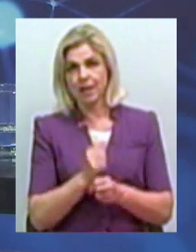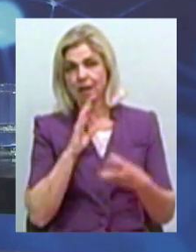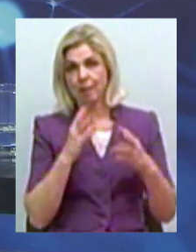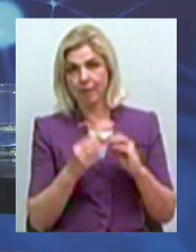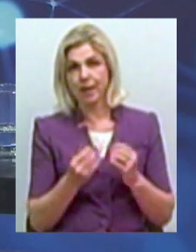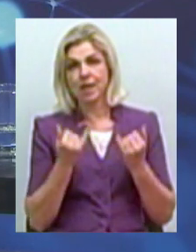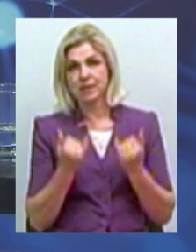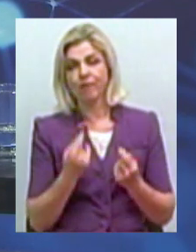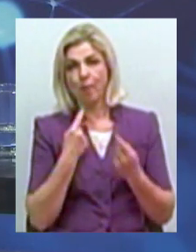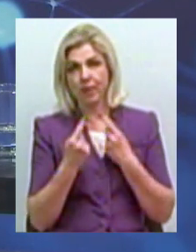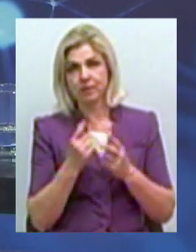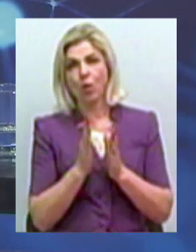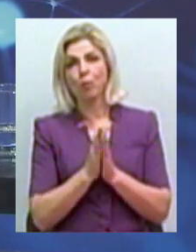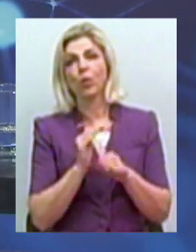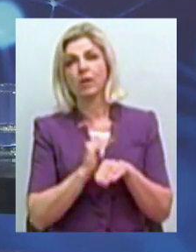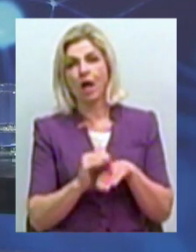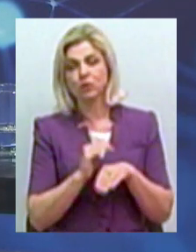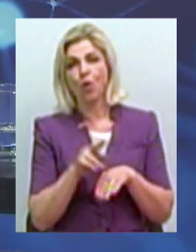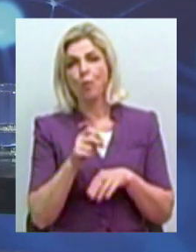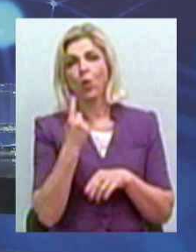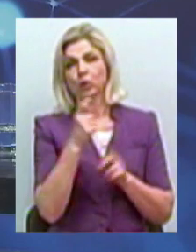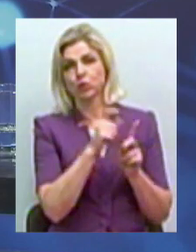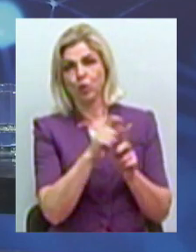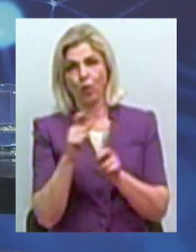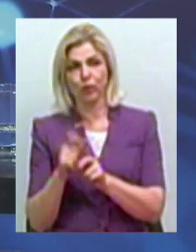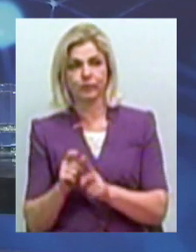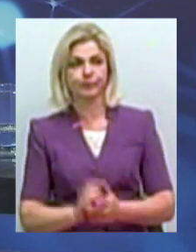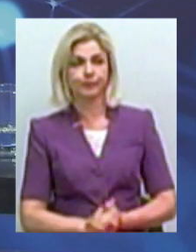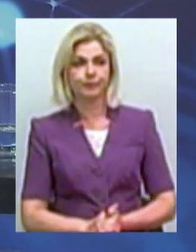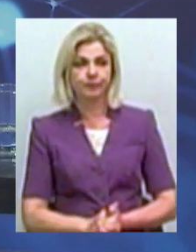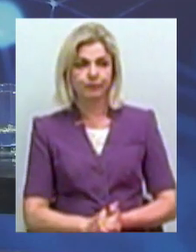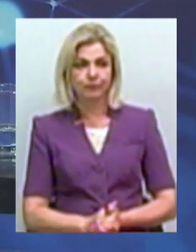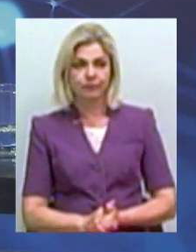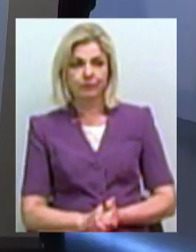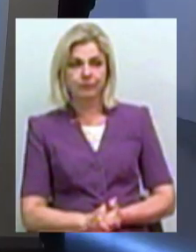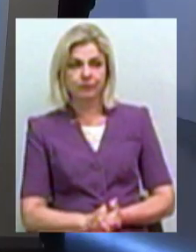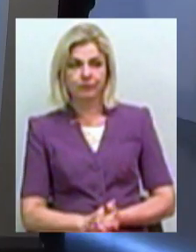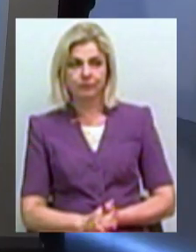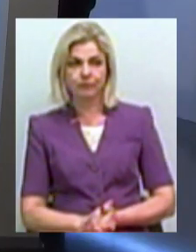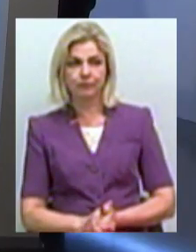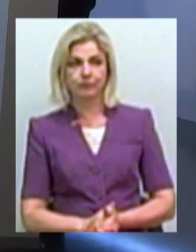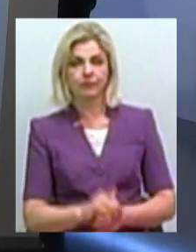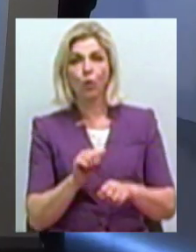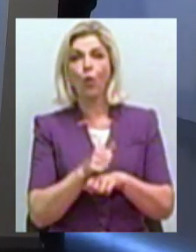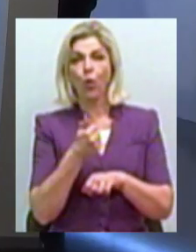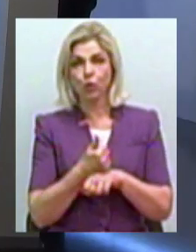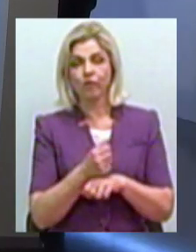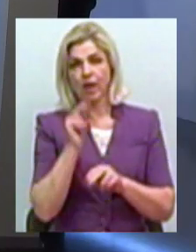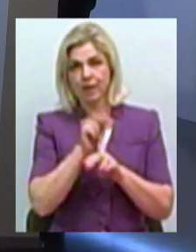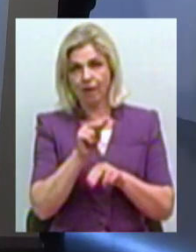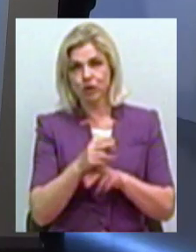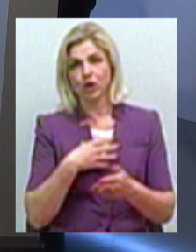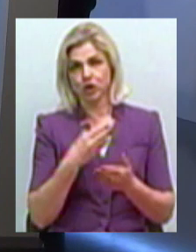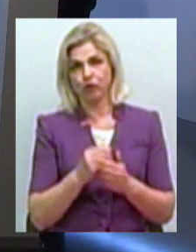сьогоднішньої бесіди, будь ласка, по одному слову. Ілляна, Тетяна. Головне, щоб ми навчили своїх